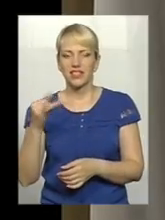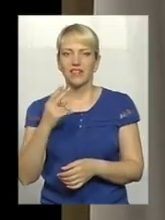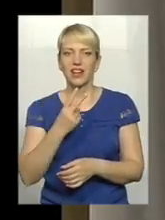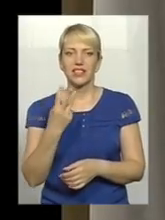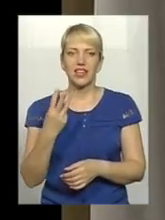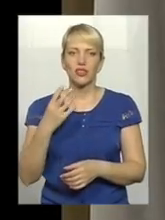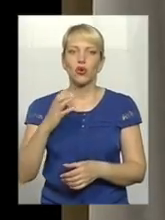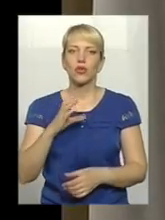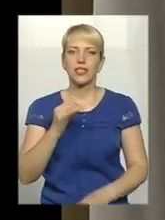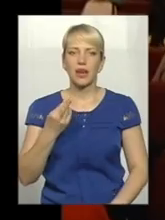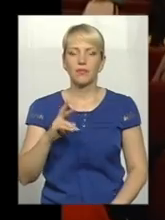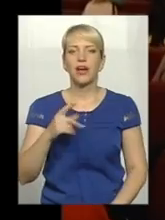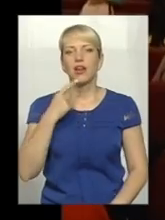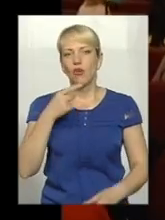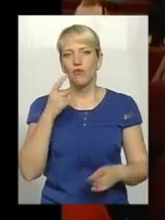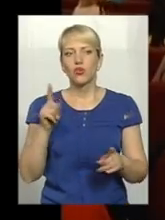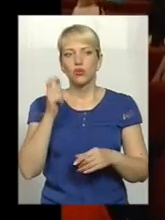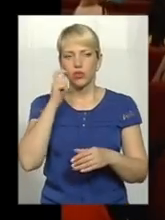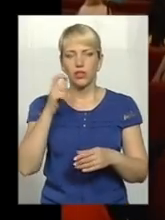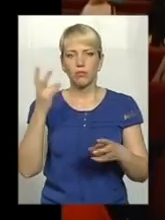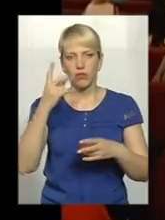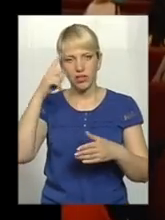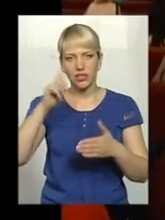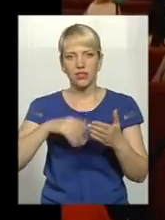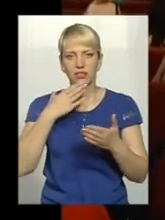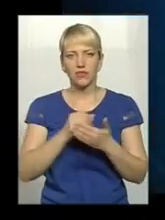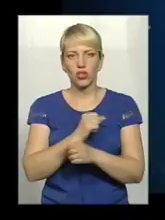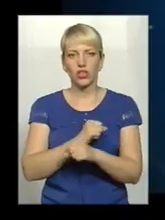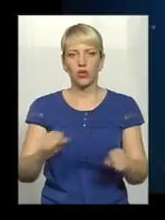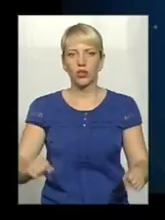організатори. І запевняють, країна повинна знати своїх героїв.